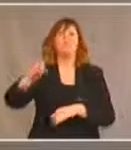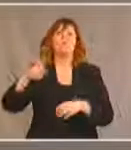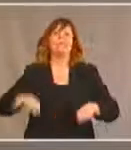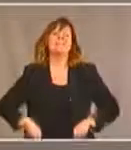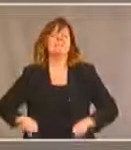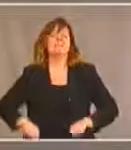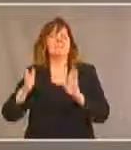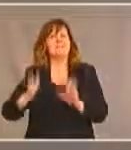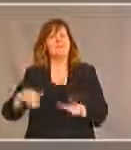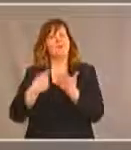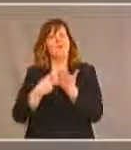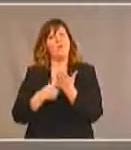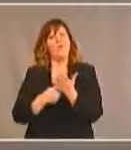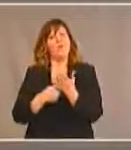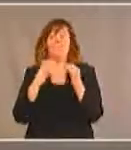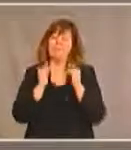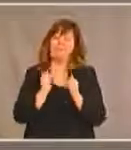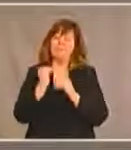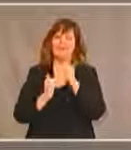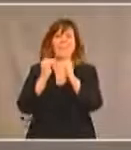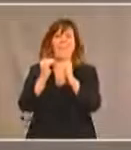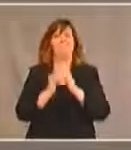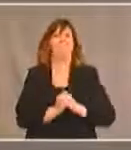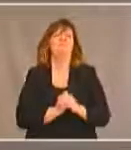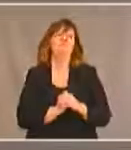et on refait toutes les mêmes étapes au Sénat,